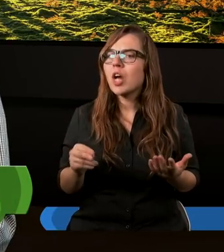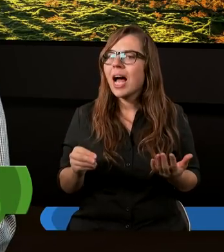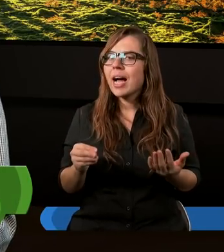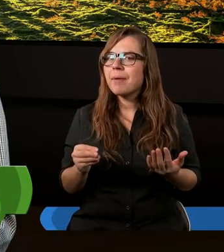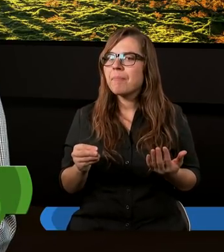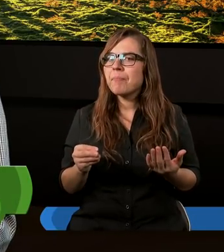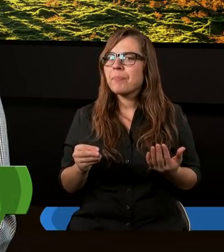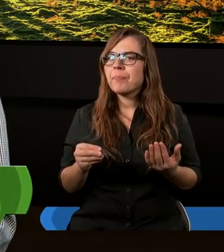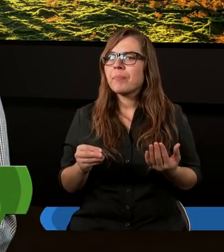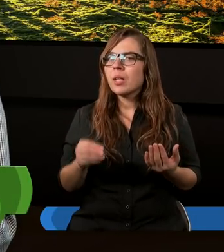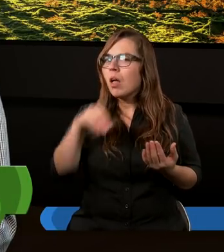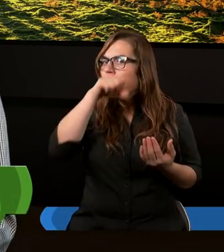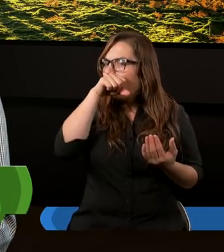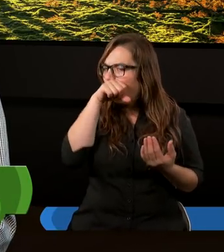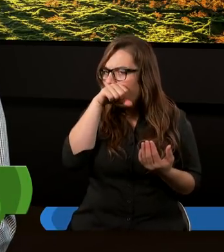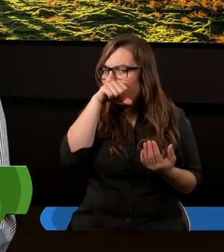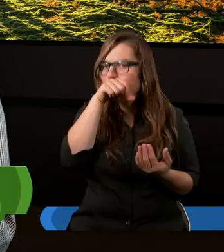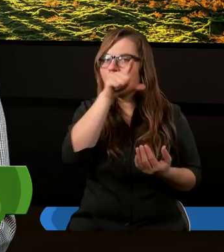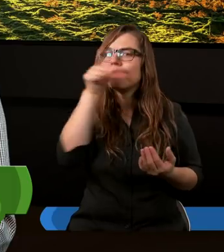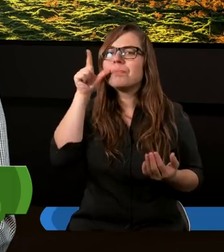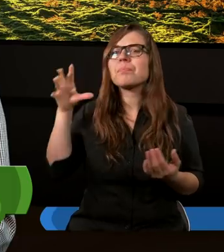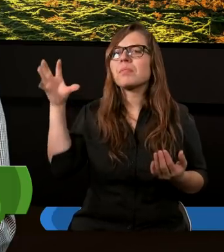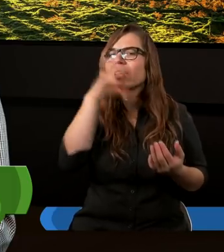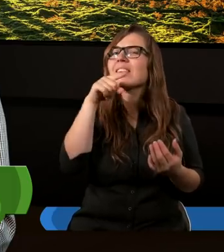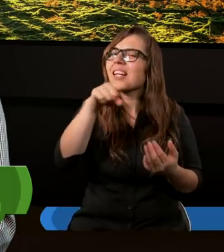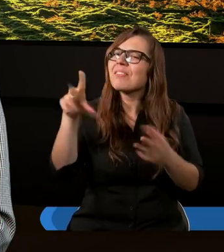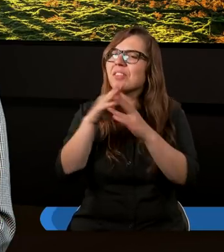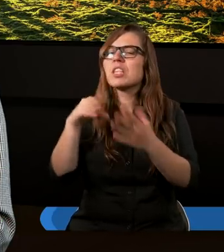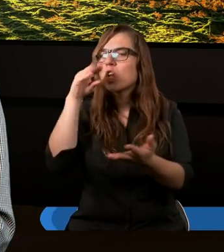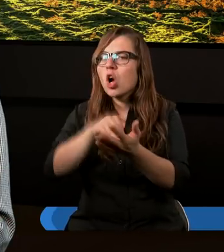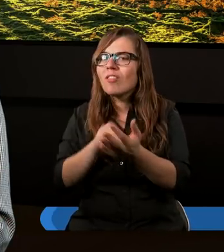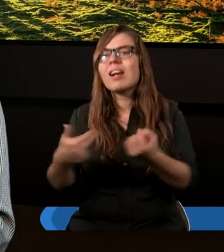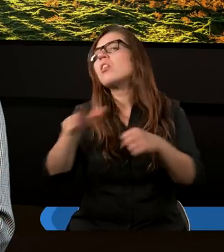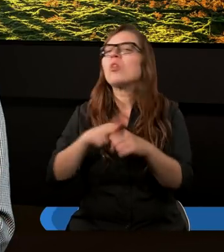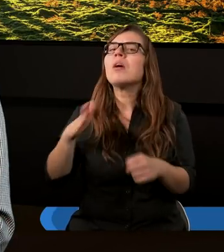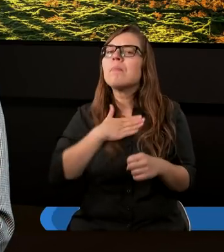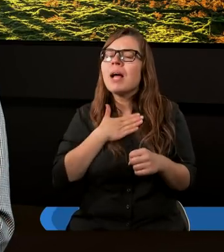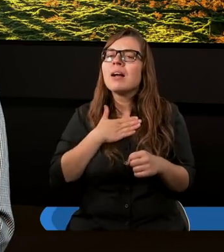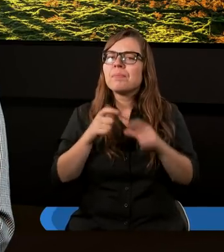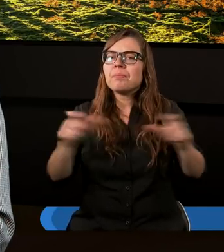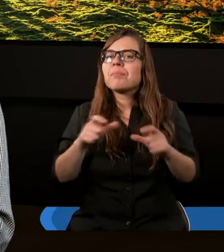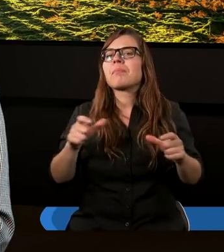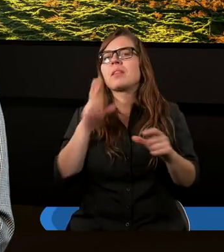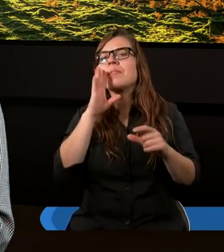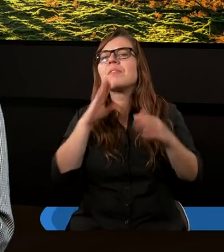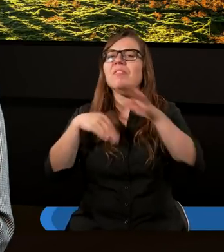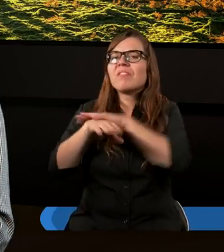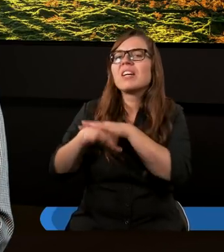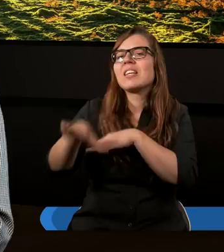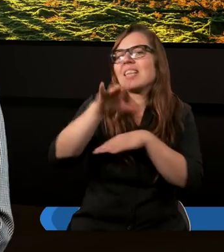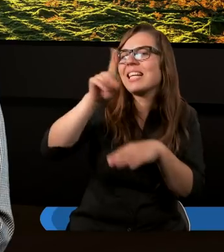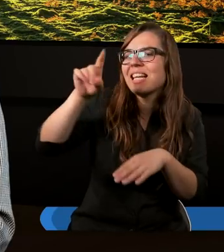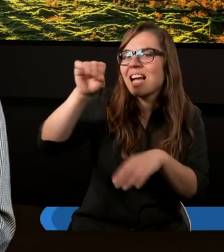ludzie zapomnieli te doświadczenia, które mieli podczas na przykład wyjścia z